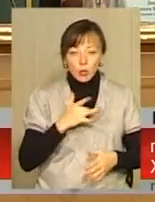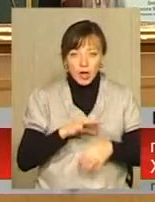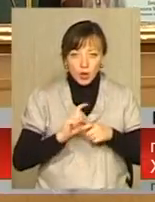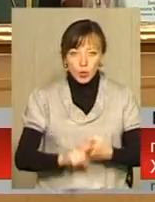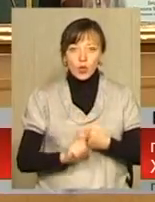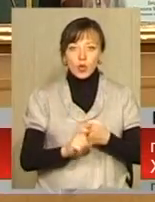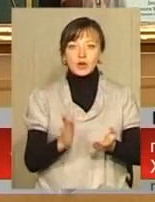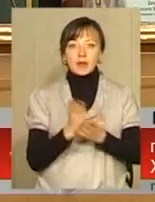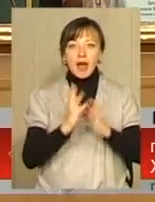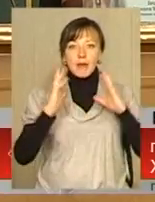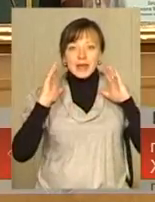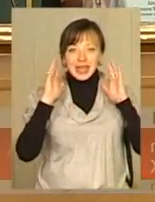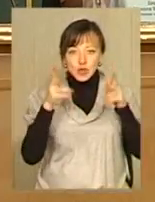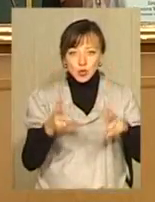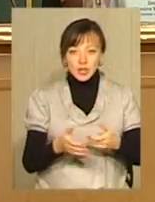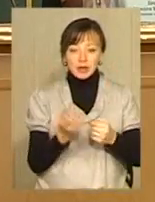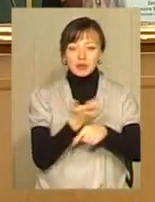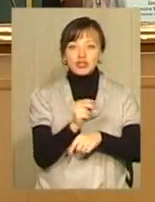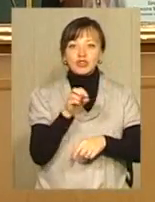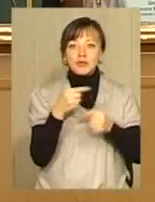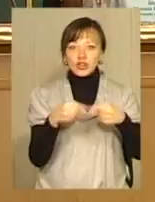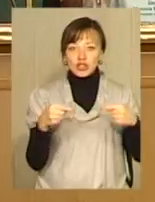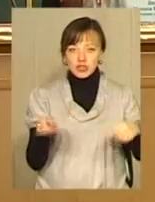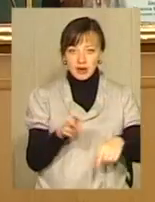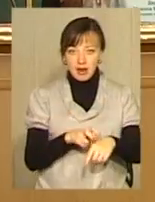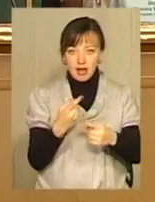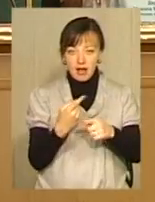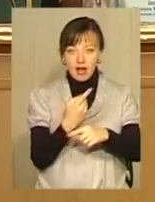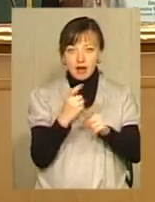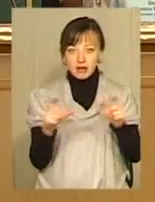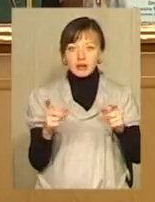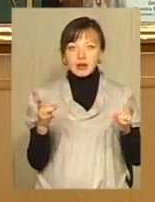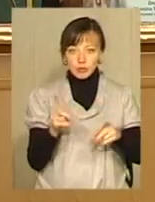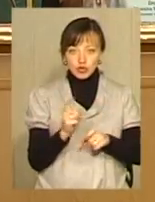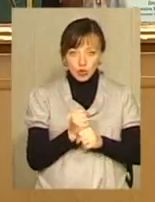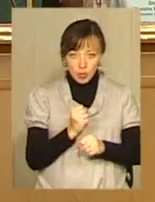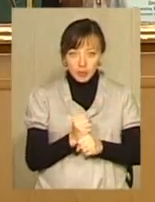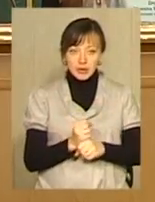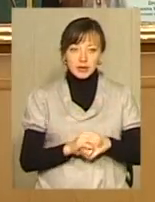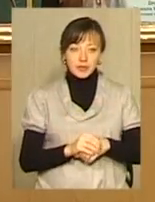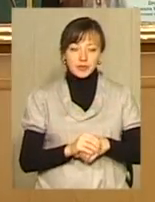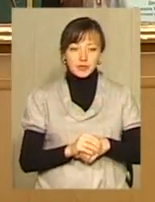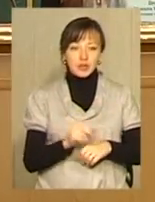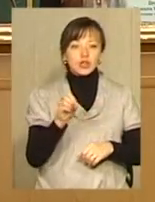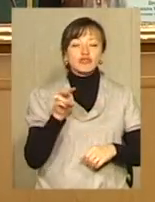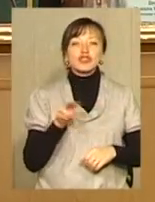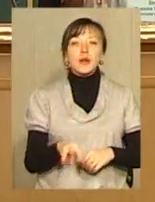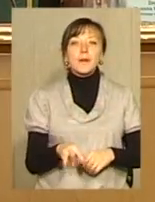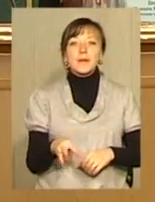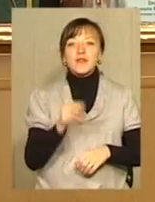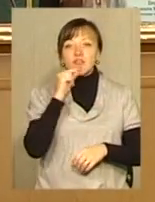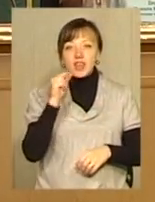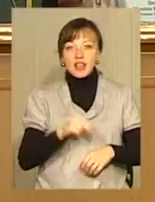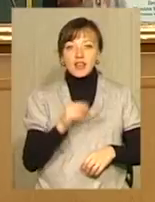ми маємо інсульти більше, ніж в інших лікарнях. Та як так може бути? Пора щось робити, запитатися. Чим винні в